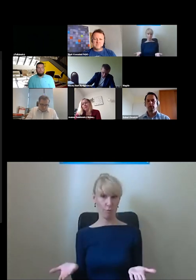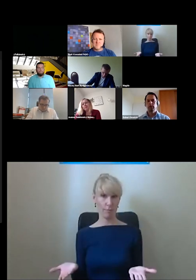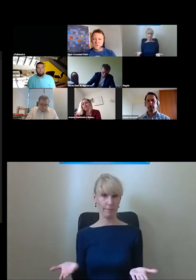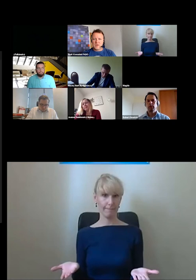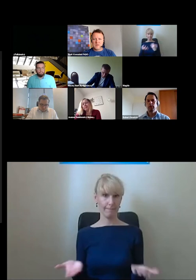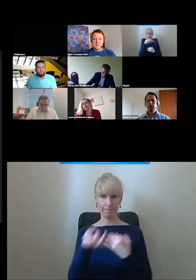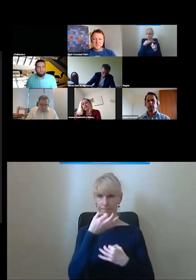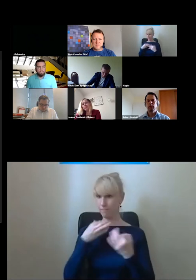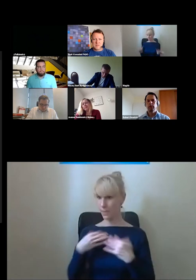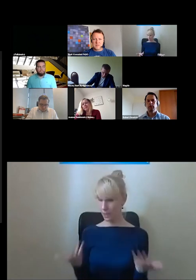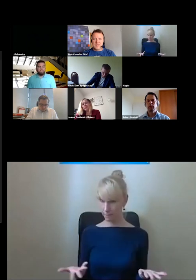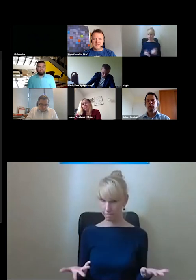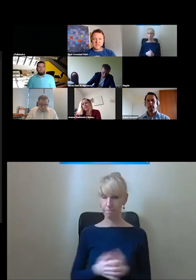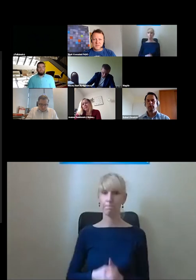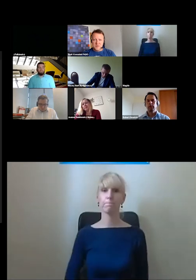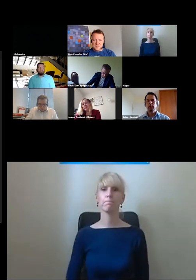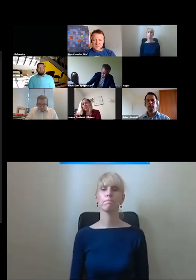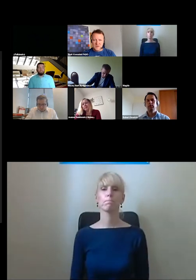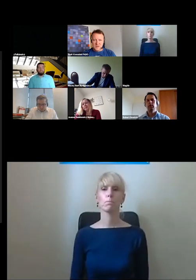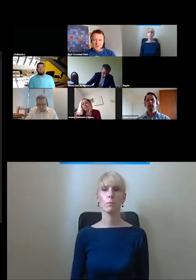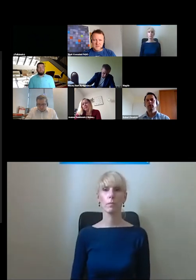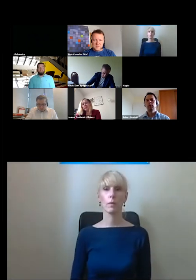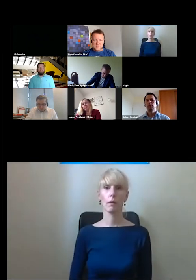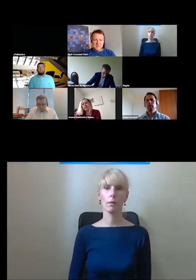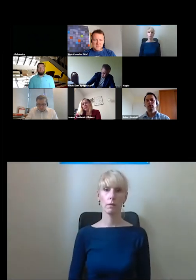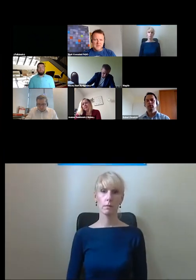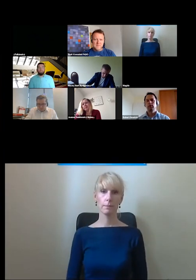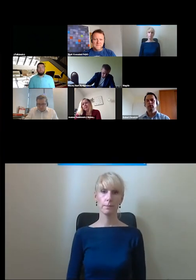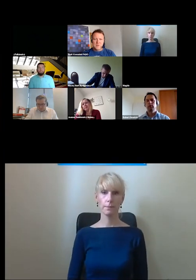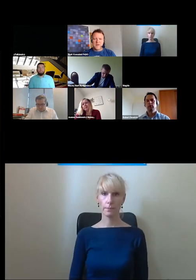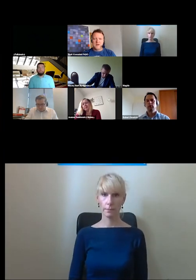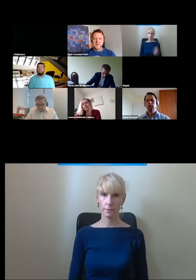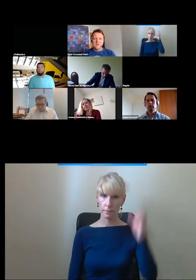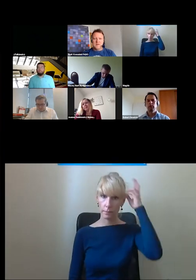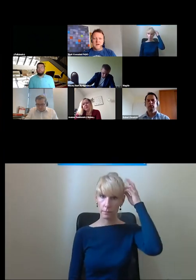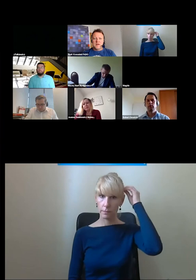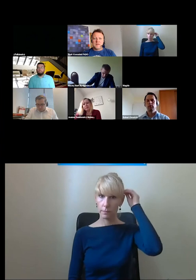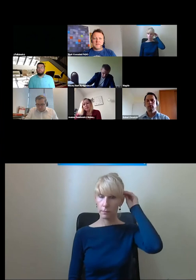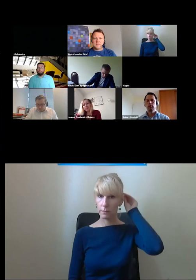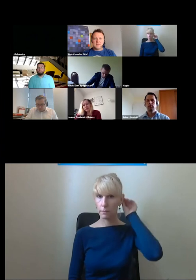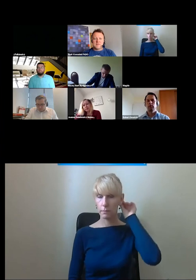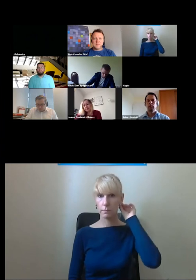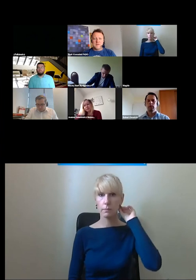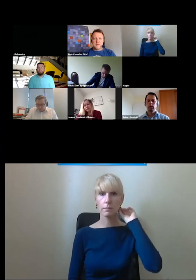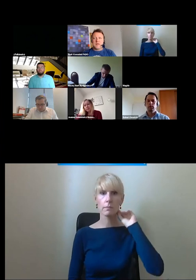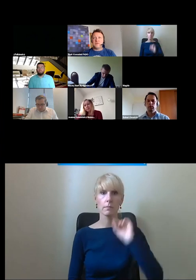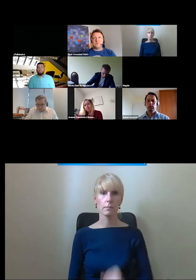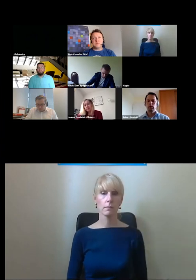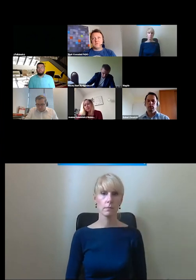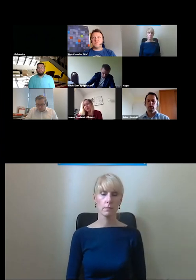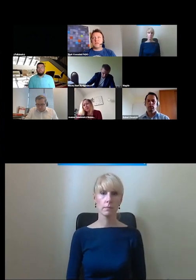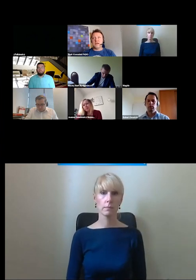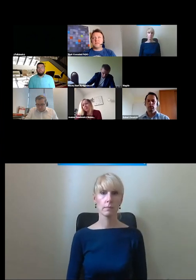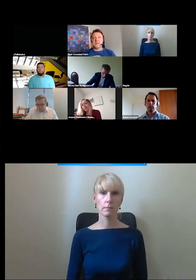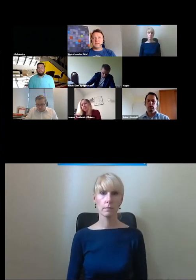i dziękuję ja ci zatrzymam szerowanie dobrze dobra ok to